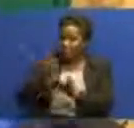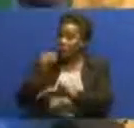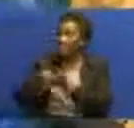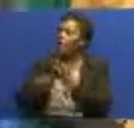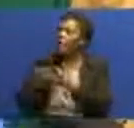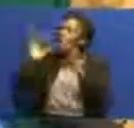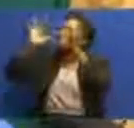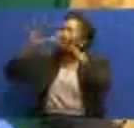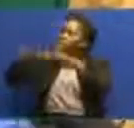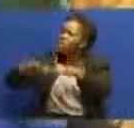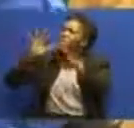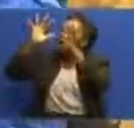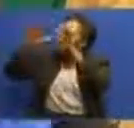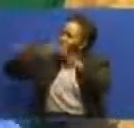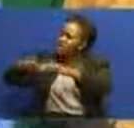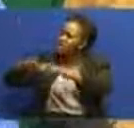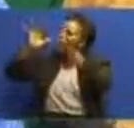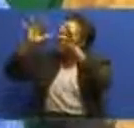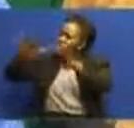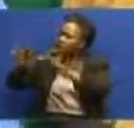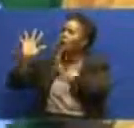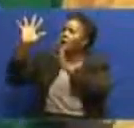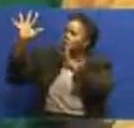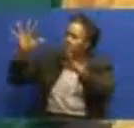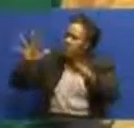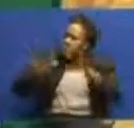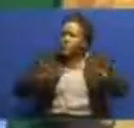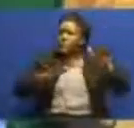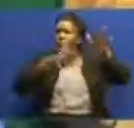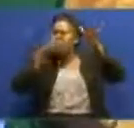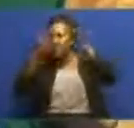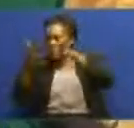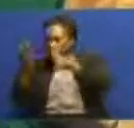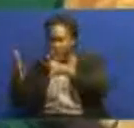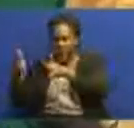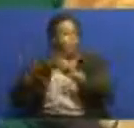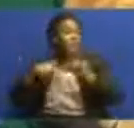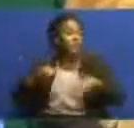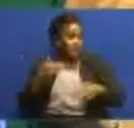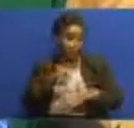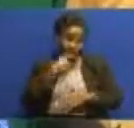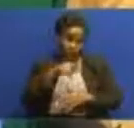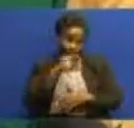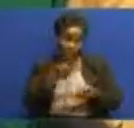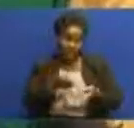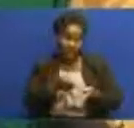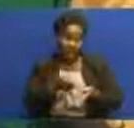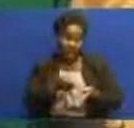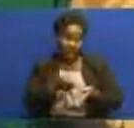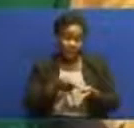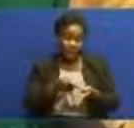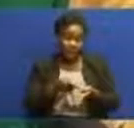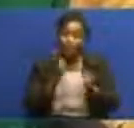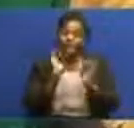kubwa imenyesha na ilikuwa na upepo. Natumia na fazi hii kwa sababu naongere hapa hapa nchini. Maeneo ya